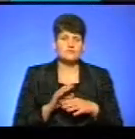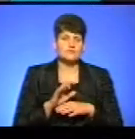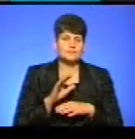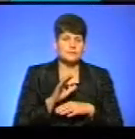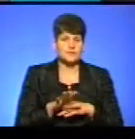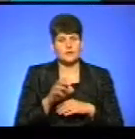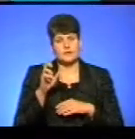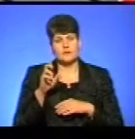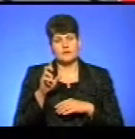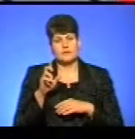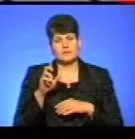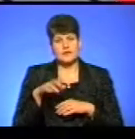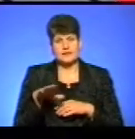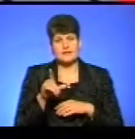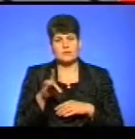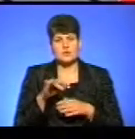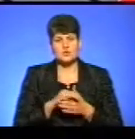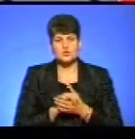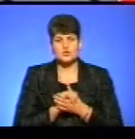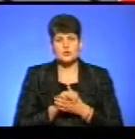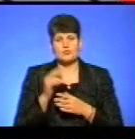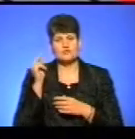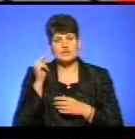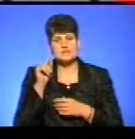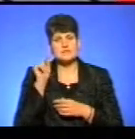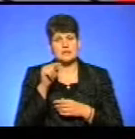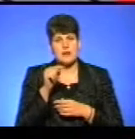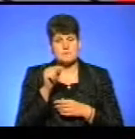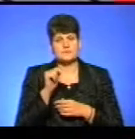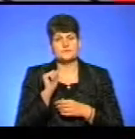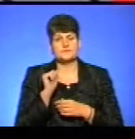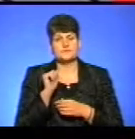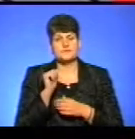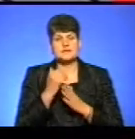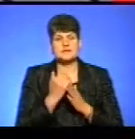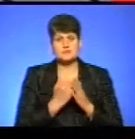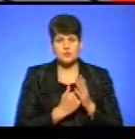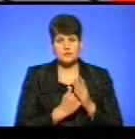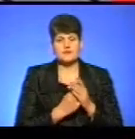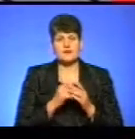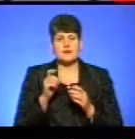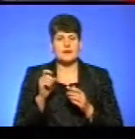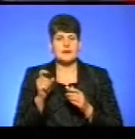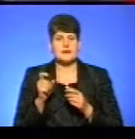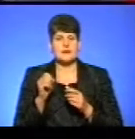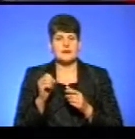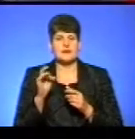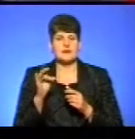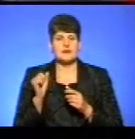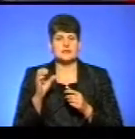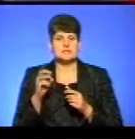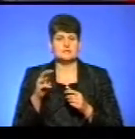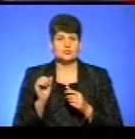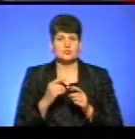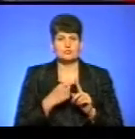країн Європейського Союзу, або відвчилися там за програмою тієї же «Размус плюс», повернулися додому